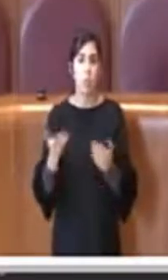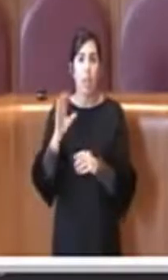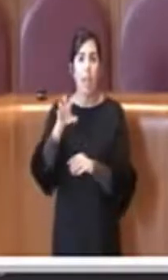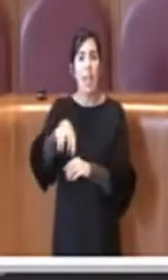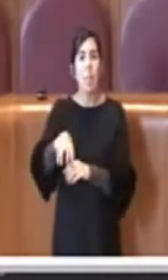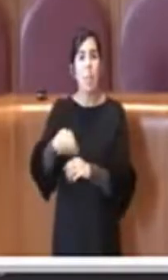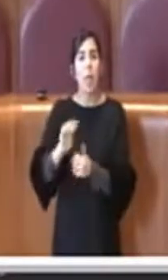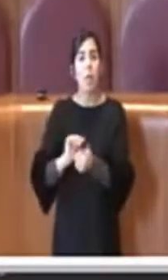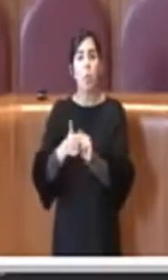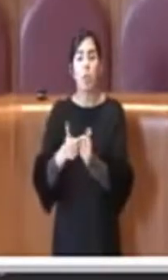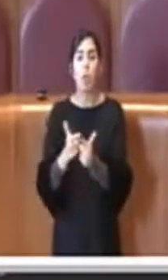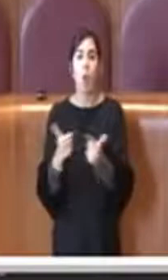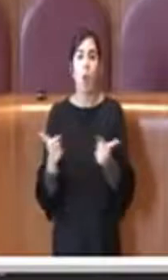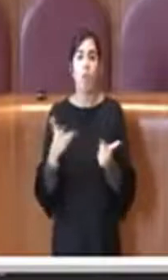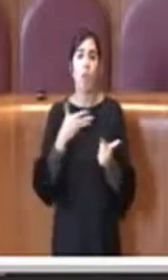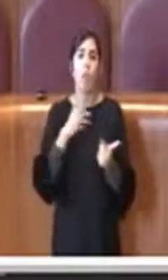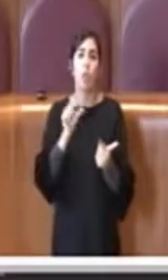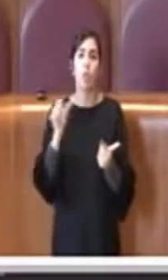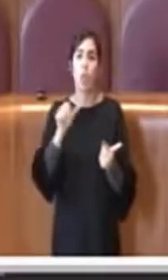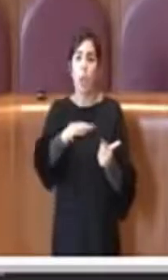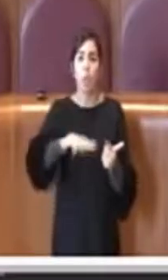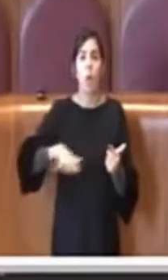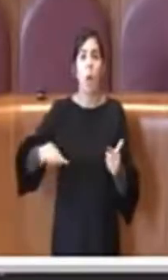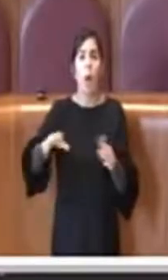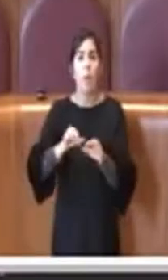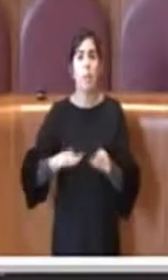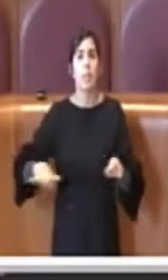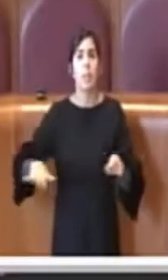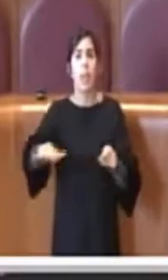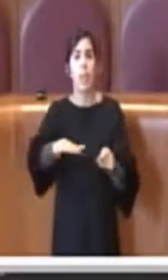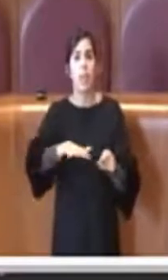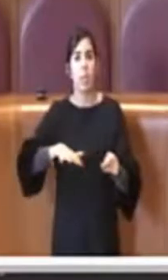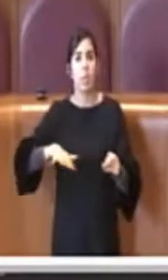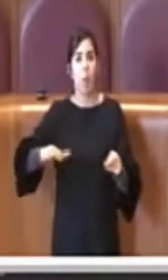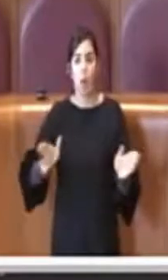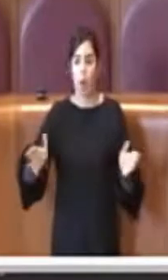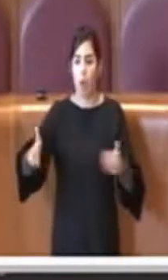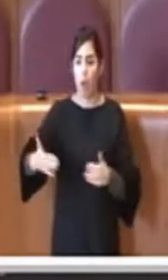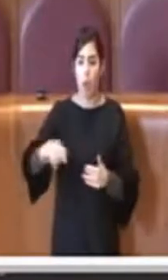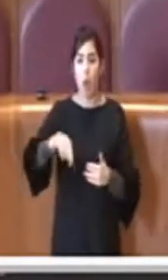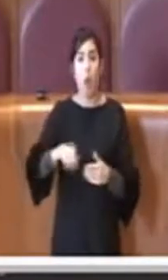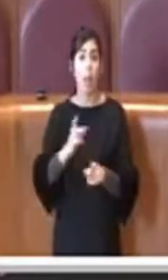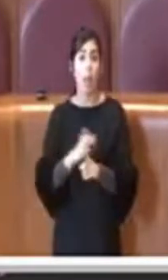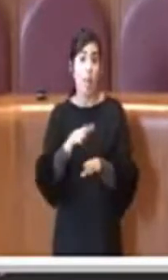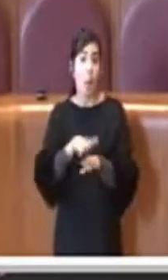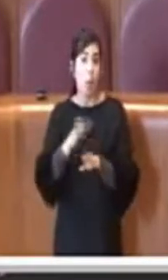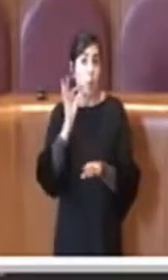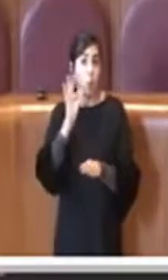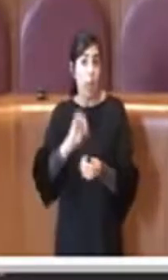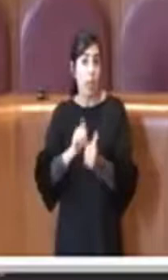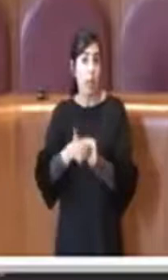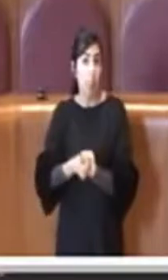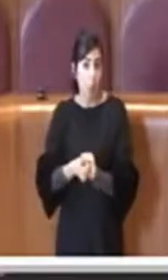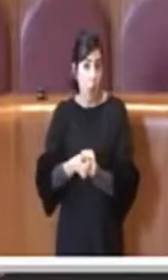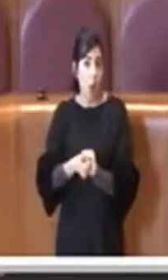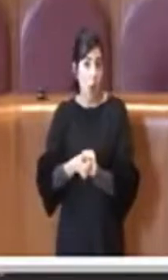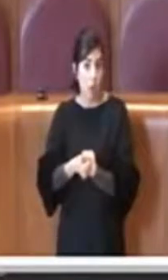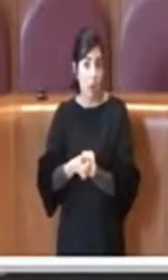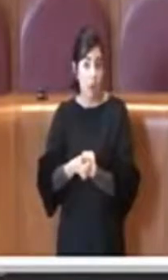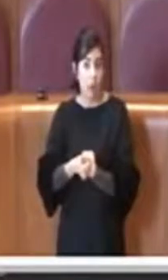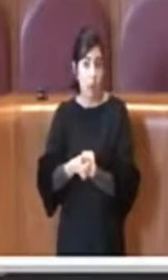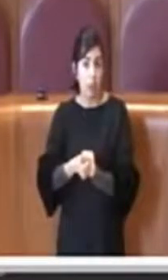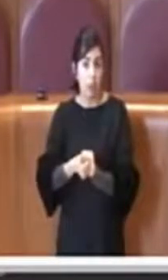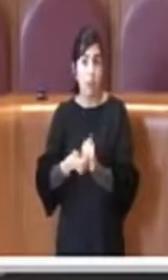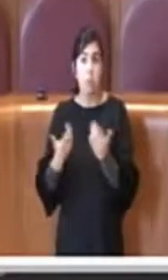sportivo, esiste semplicemente un'area, un'area che ha destinazione sportiva e che appunto poi nelle intenzioni